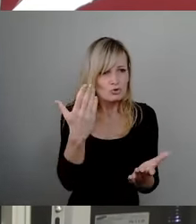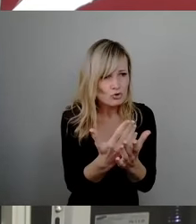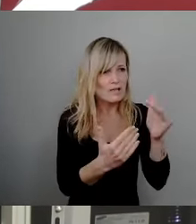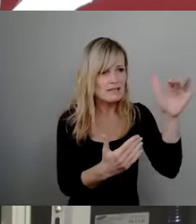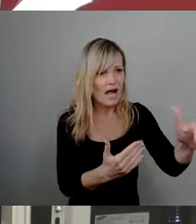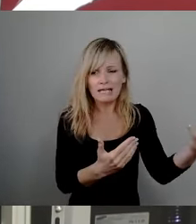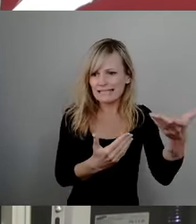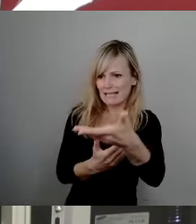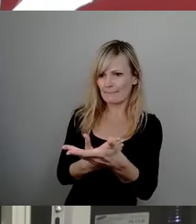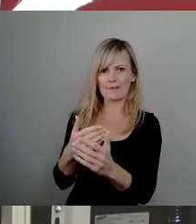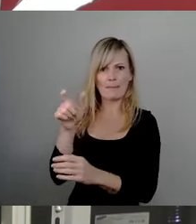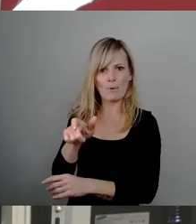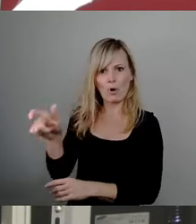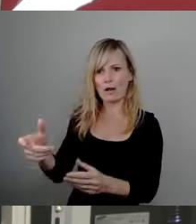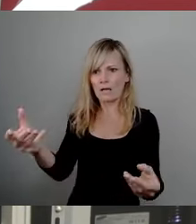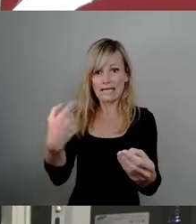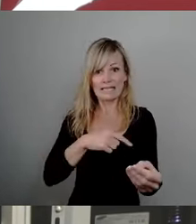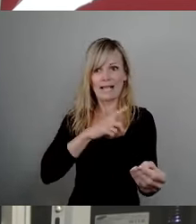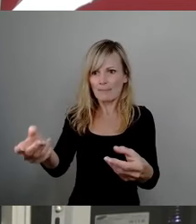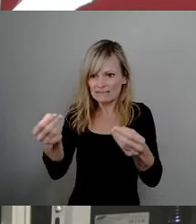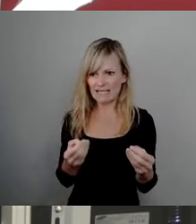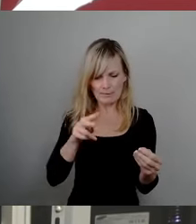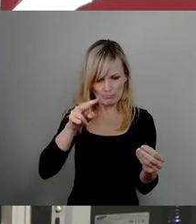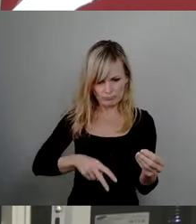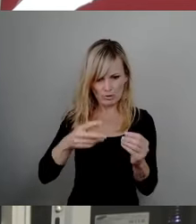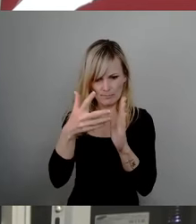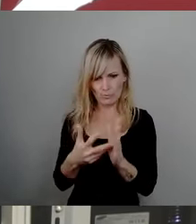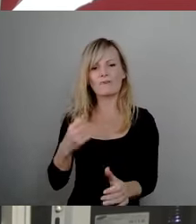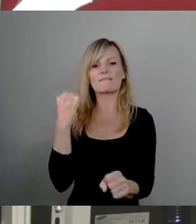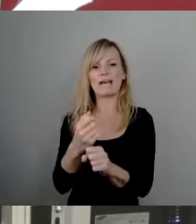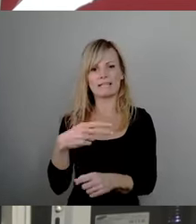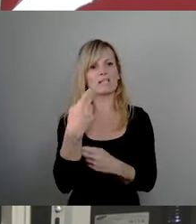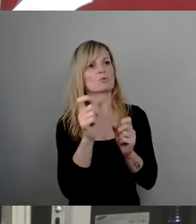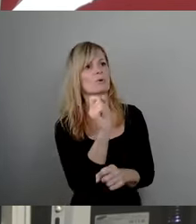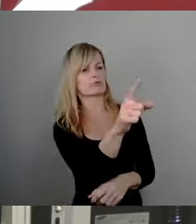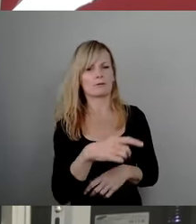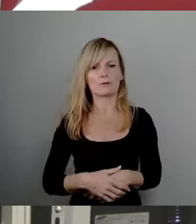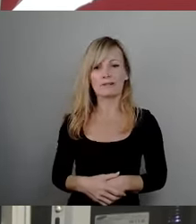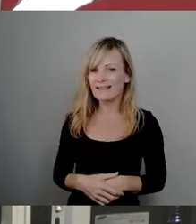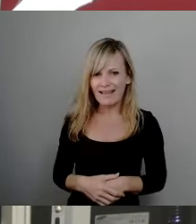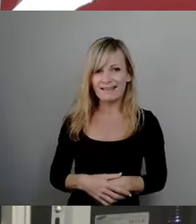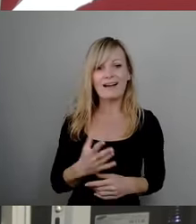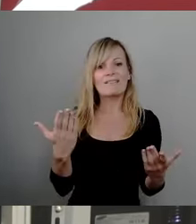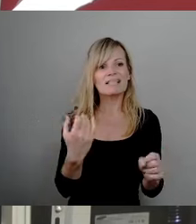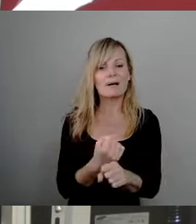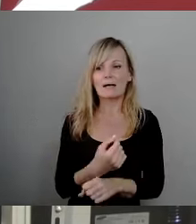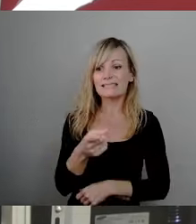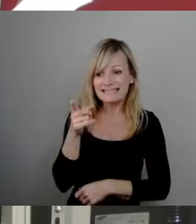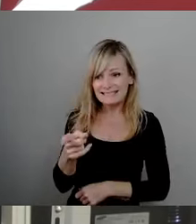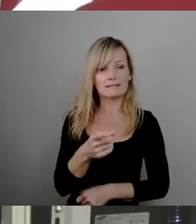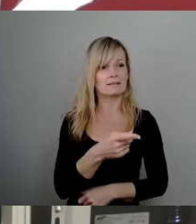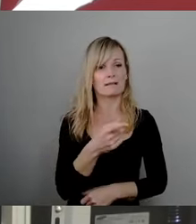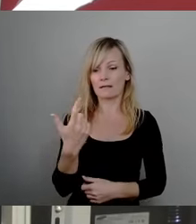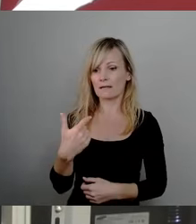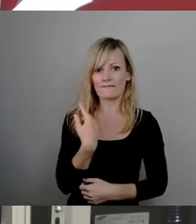Verfügung stellt. Da hätte ich mal drüber geguckt und gut ist. Nein, er verlangt vom Bürger eigentlich den Job zu machen, für den wir uns diese